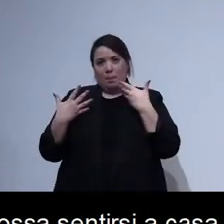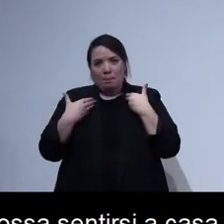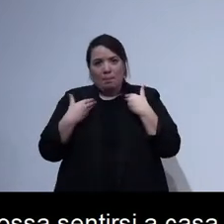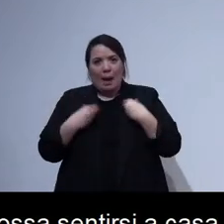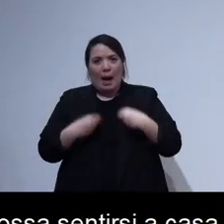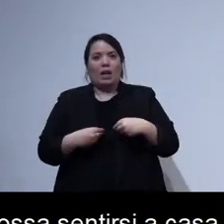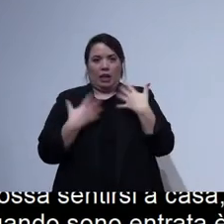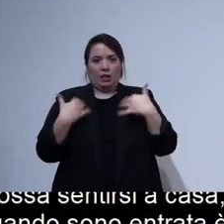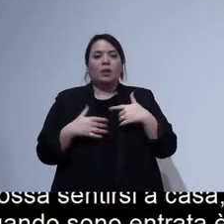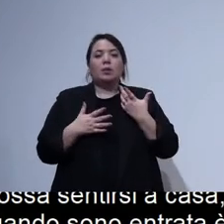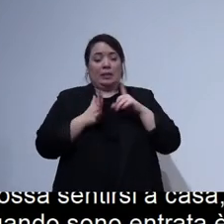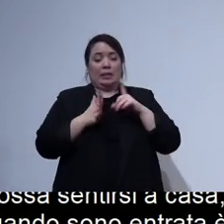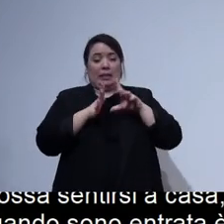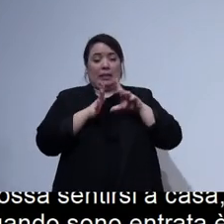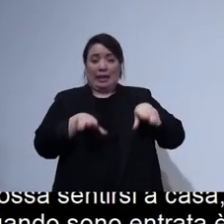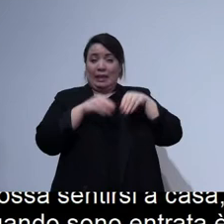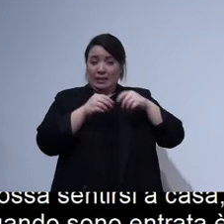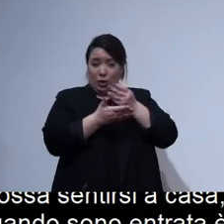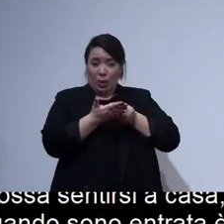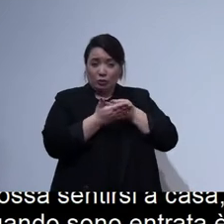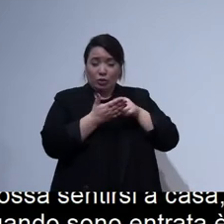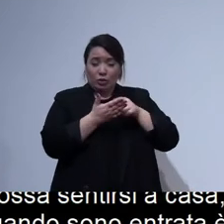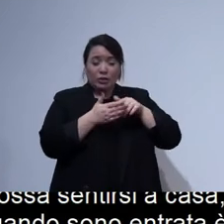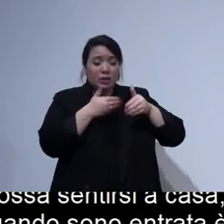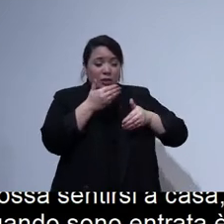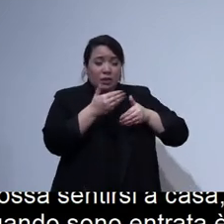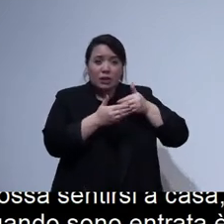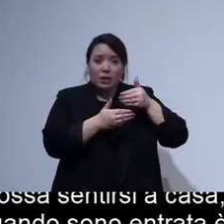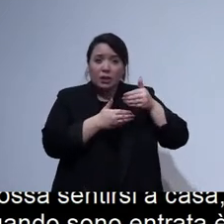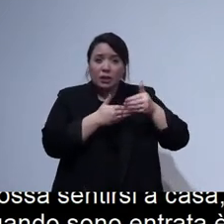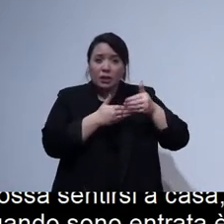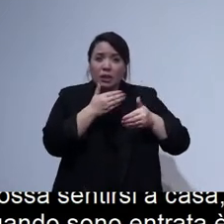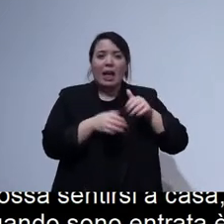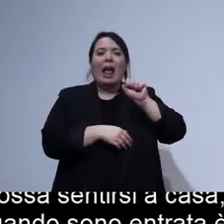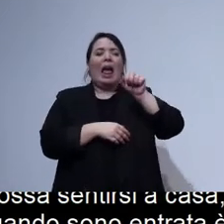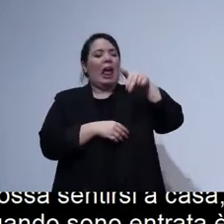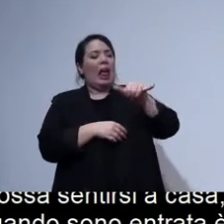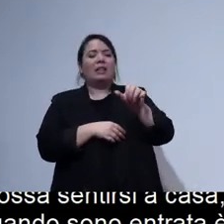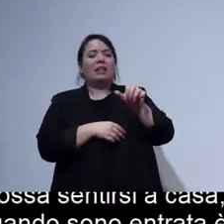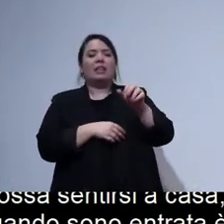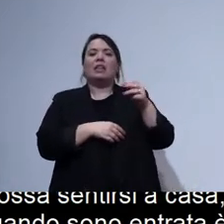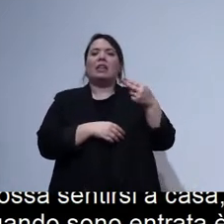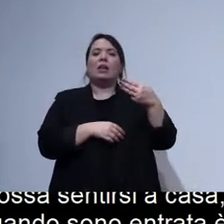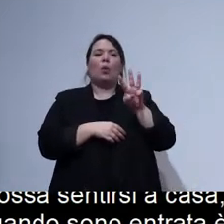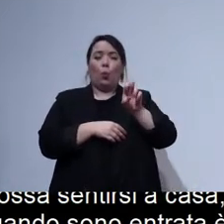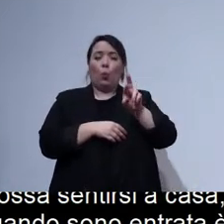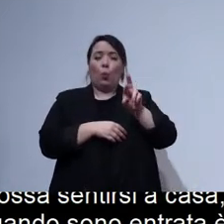ci siamo accorti che mentre la seconda parte sull'anywhere era abbastanza semplice,